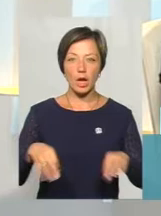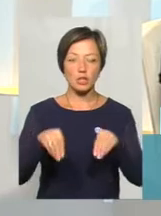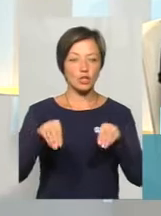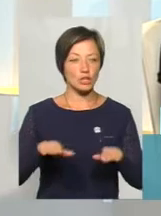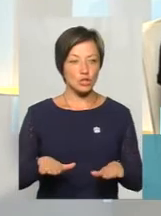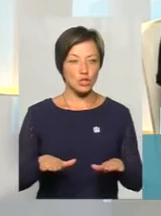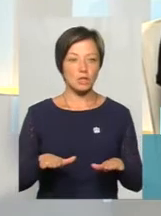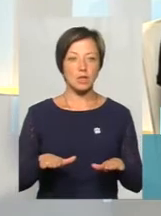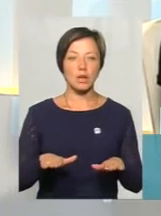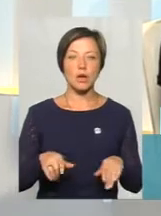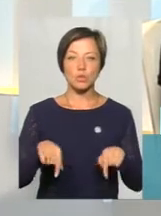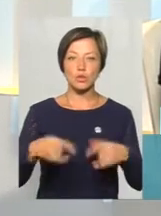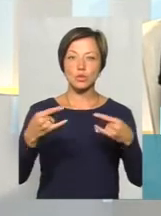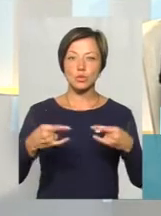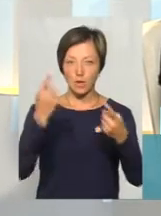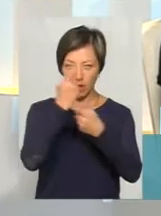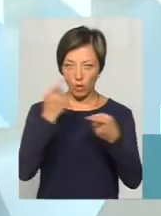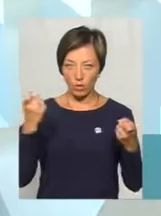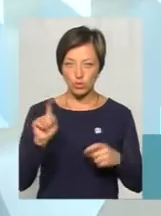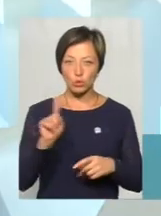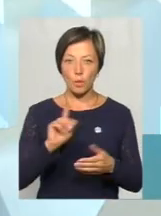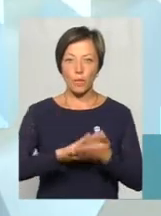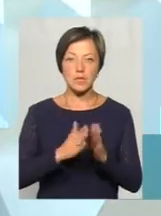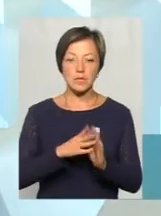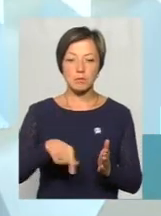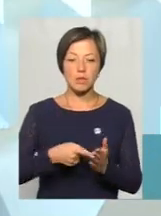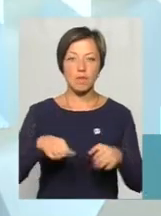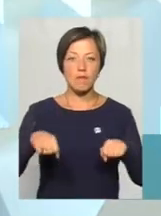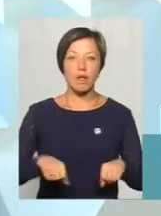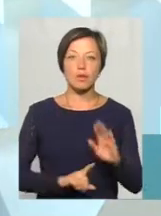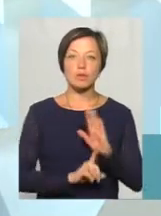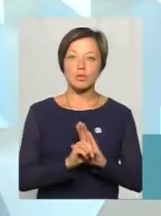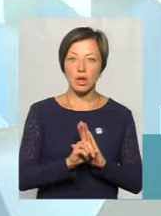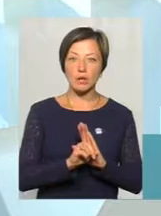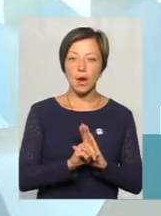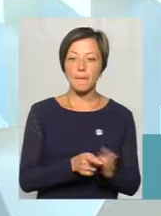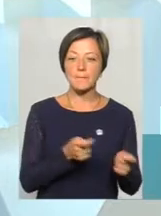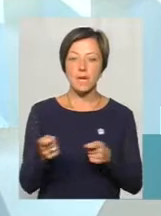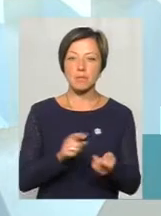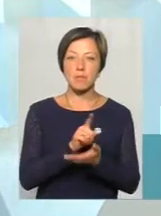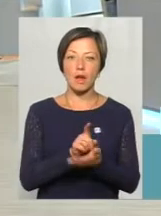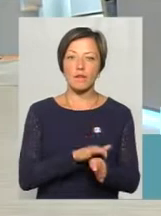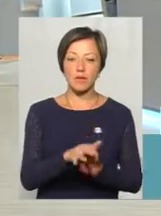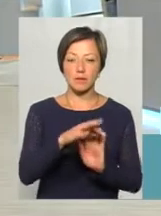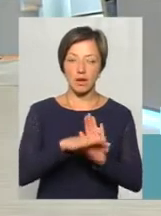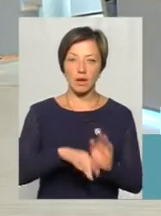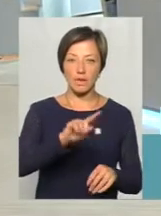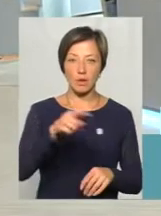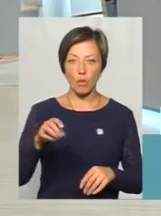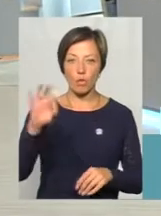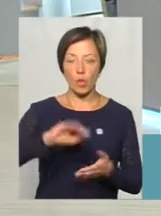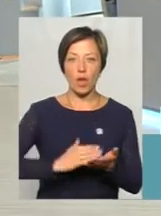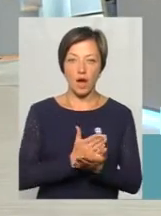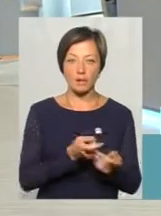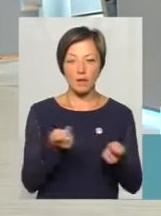Ви у цій студії наголошували, що позиція міської влади, спочатку перевізники мають виконати ряд вимог щодо якості